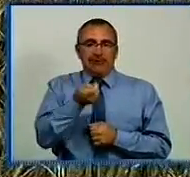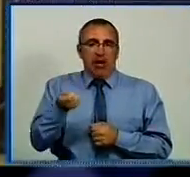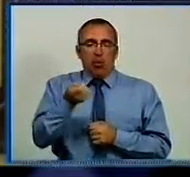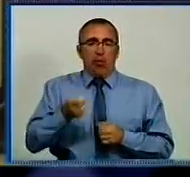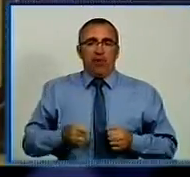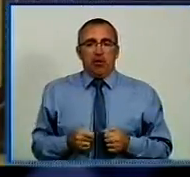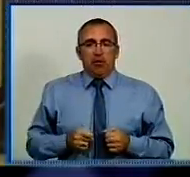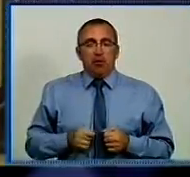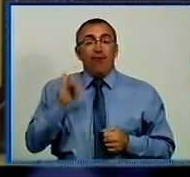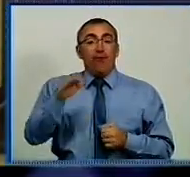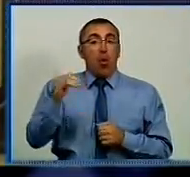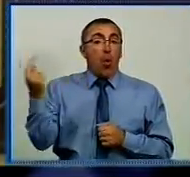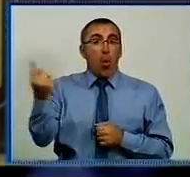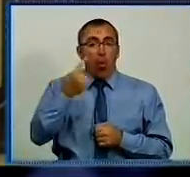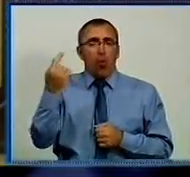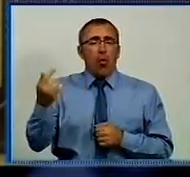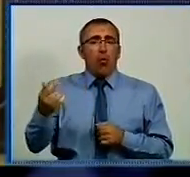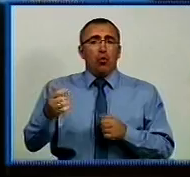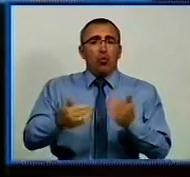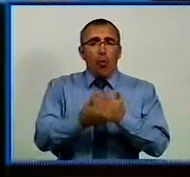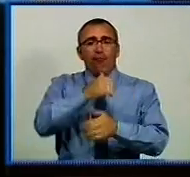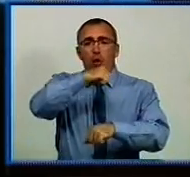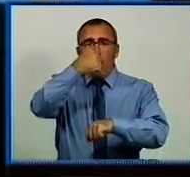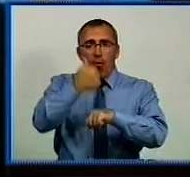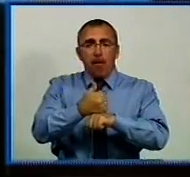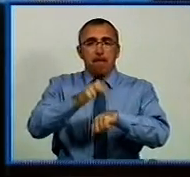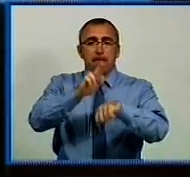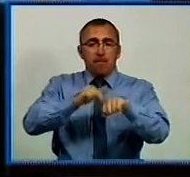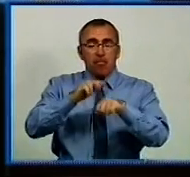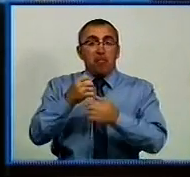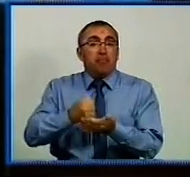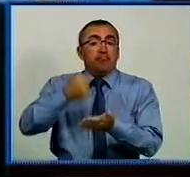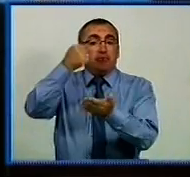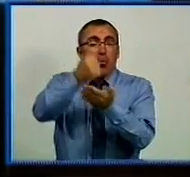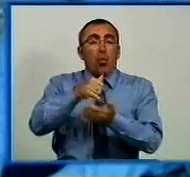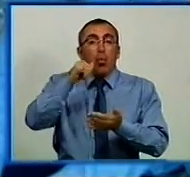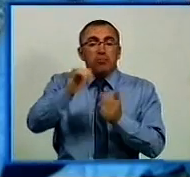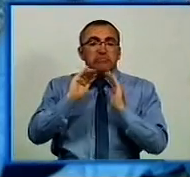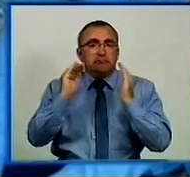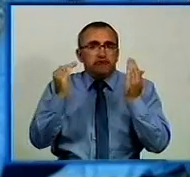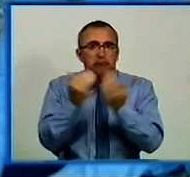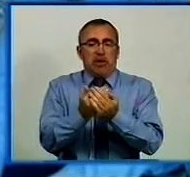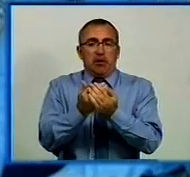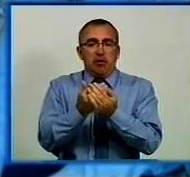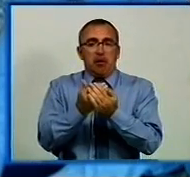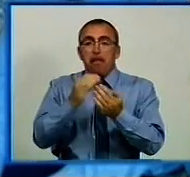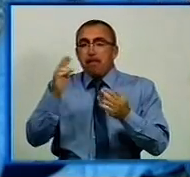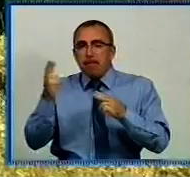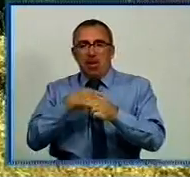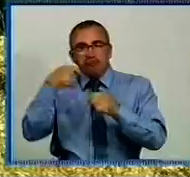В області новий головний міліціонер. Представлення відбулося у закритому режимі без преси.